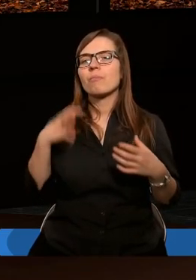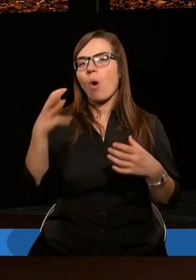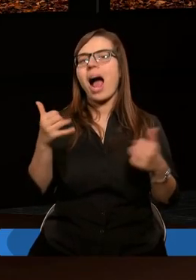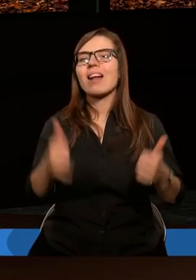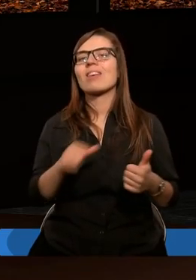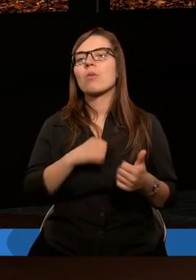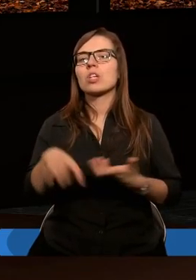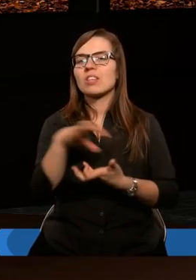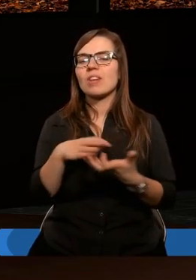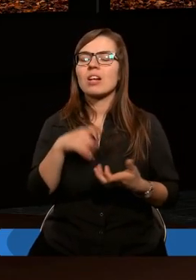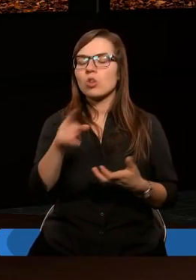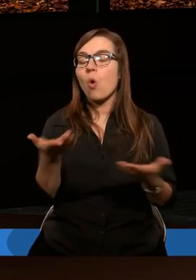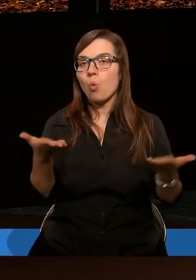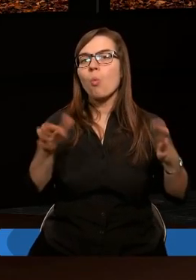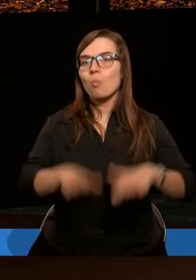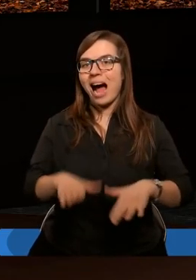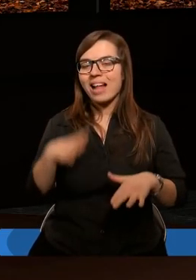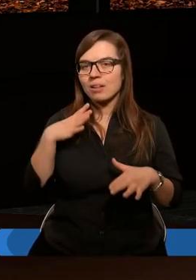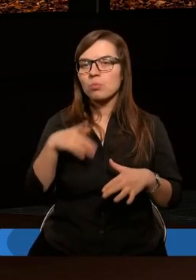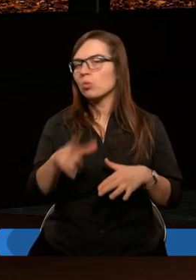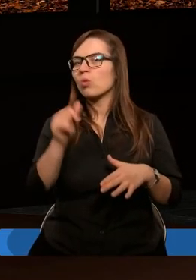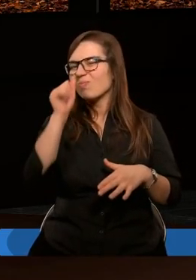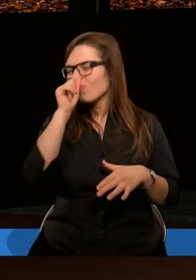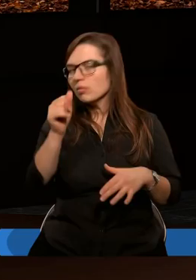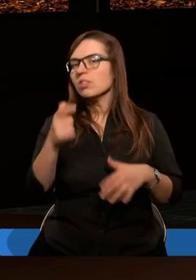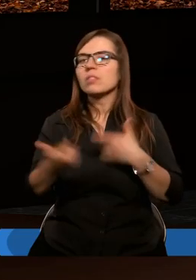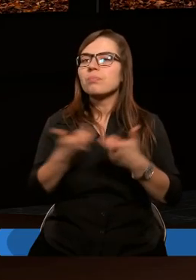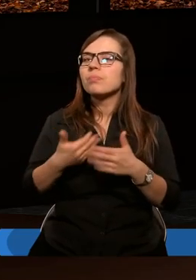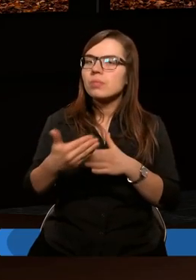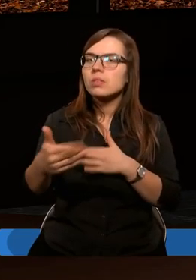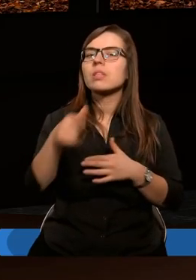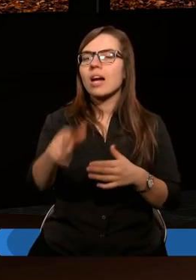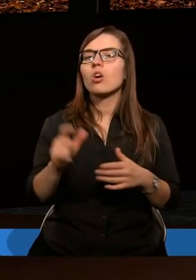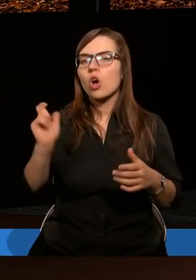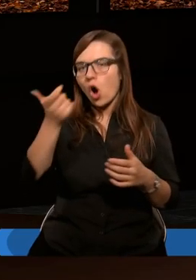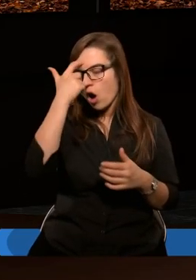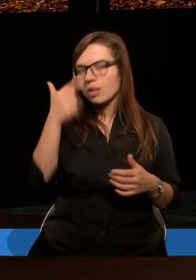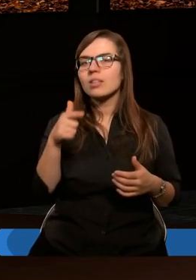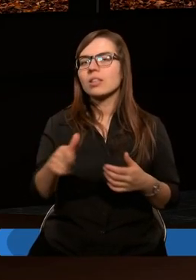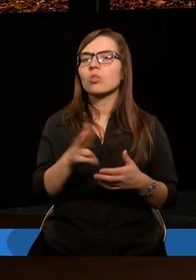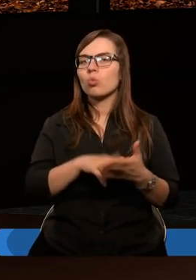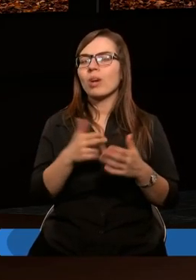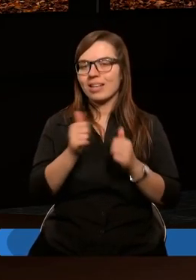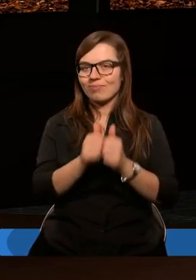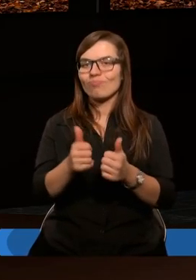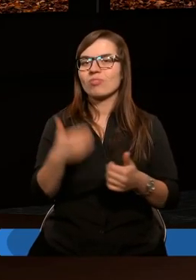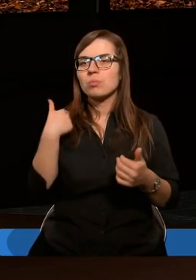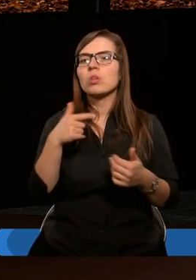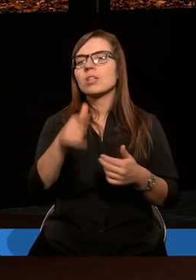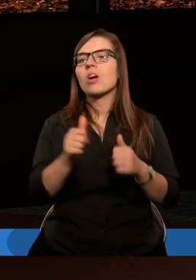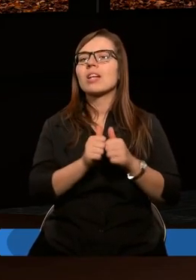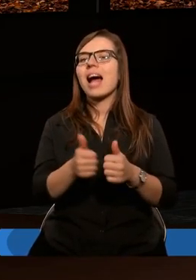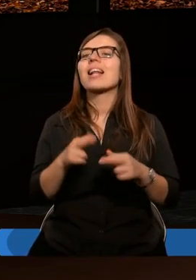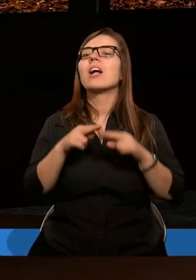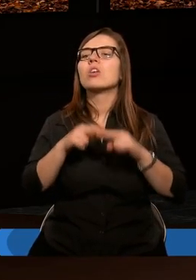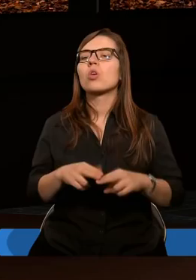bogactwem świata, czyli to, że oni upadli i nie podołali tej roli, która została im nadana, temu zadaniu, które zostało im zadane, sprawiło, że